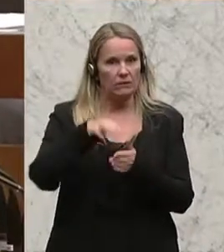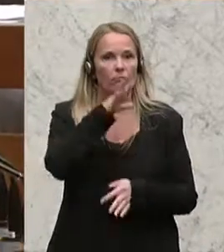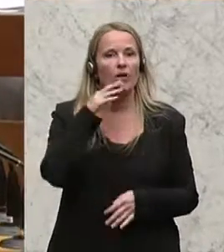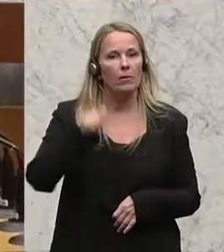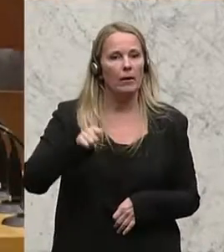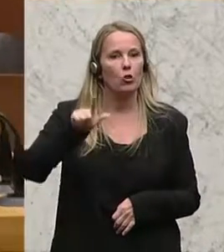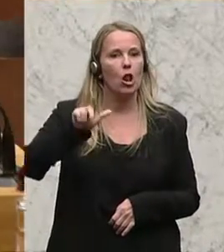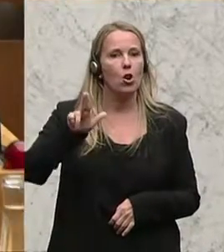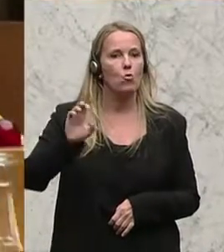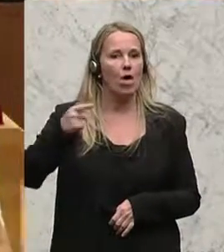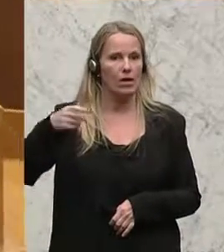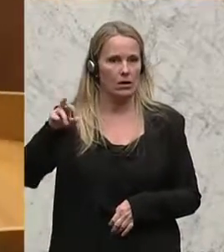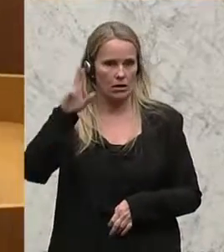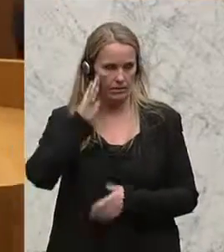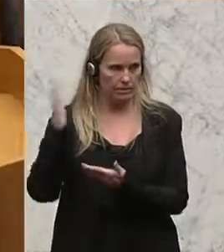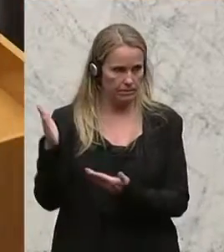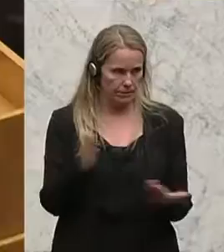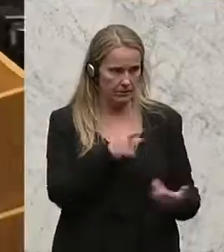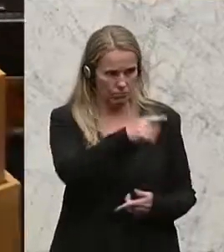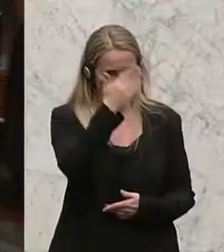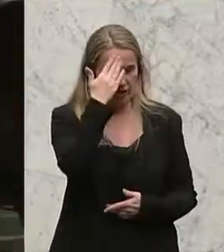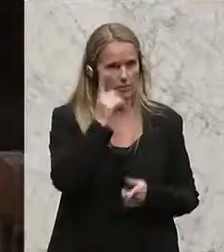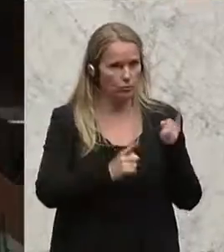Konsumentenschutzes dringend personelle Ressourcen und Kompetenzen aufbauen.